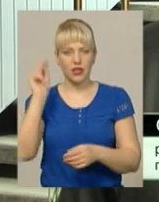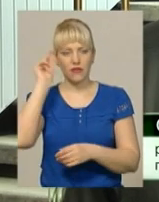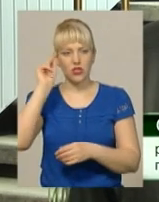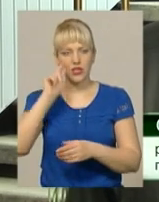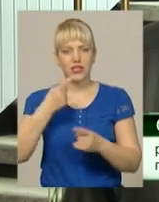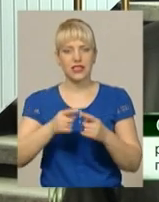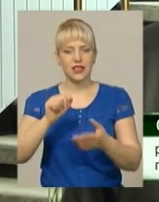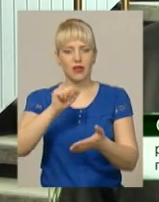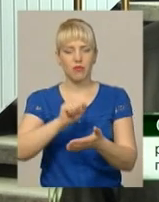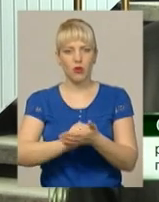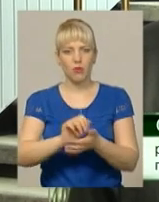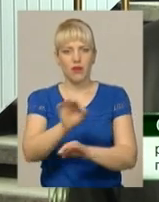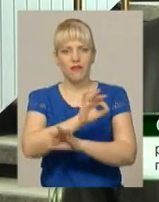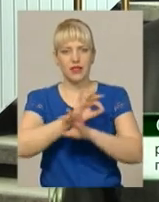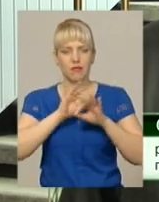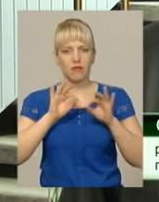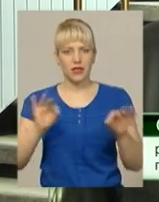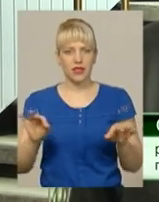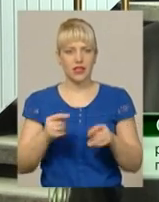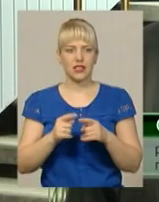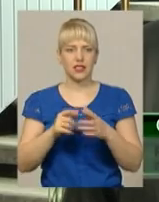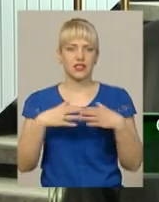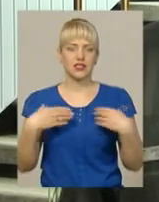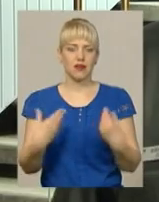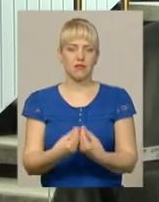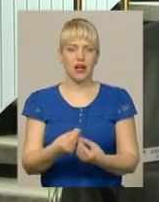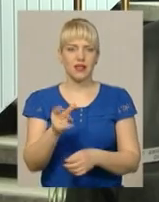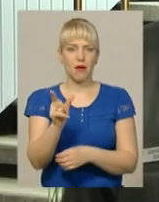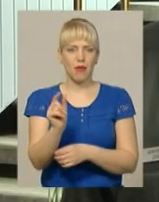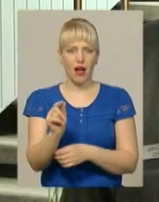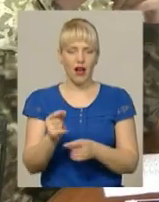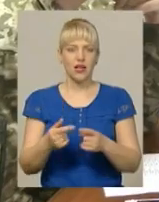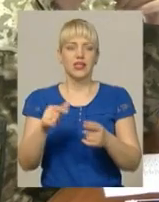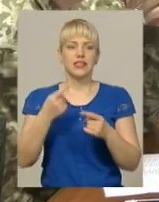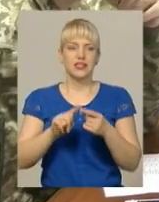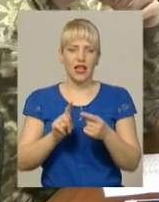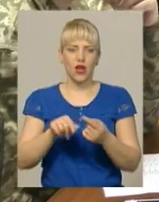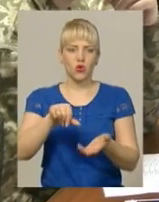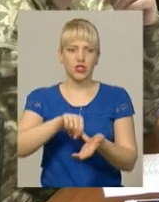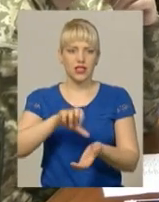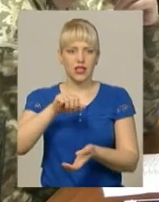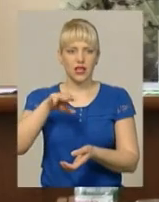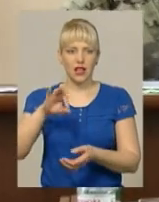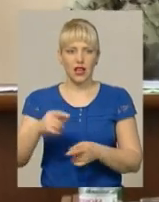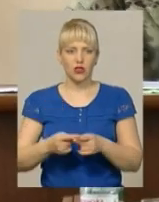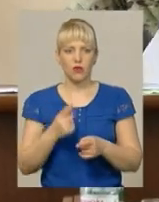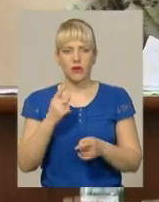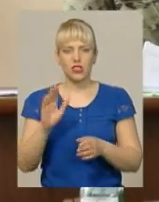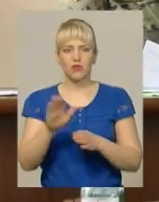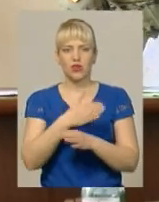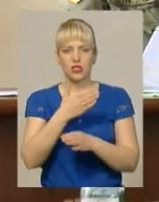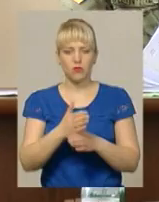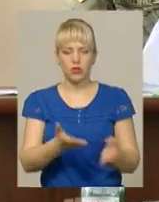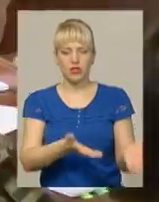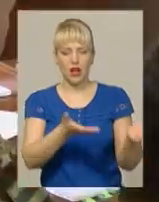це дипломи з відзнаками, це відмінники, це сімейні пари, це учасники АТО». Першими на розподіл запрошувалися офіцери. Із восьми